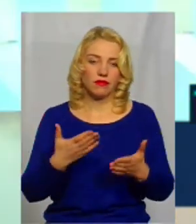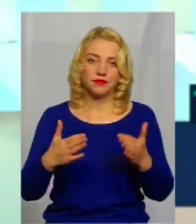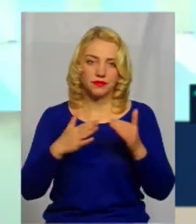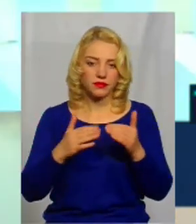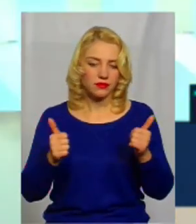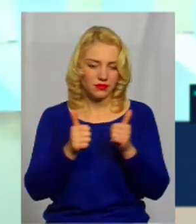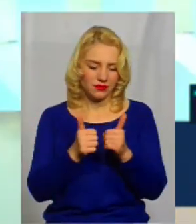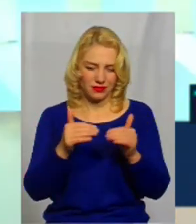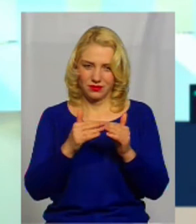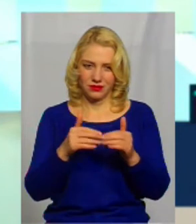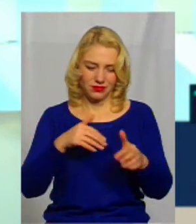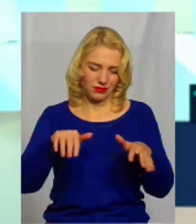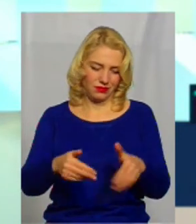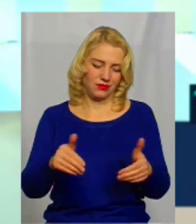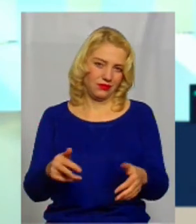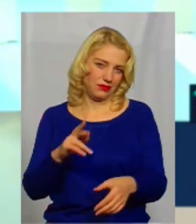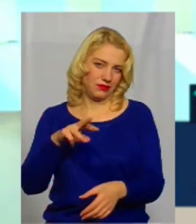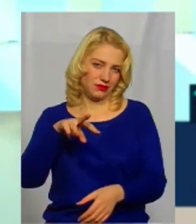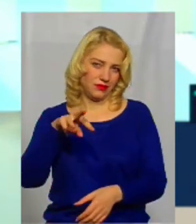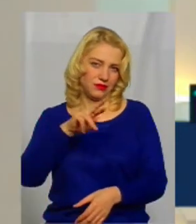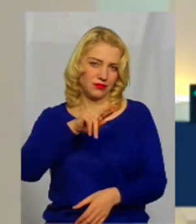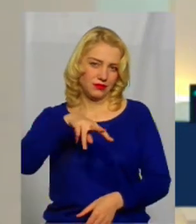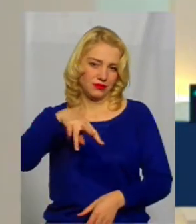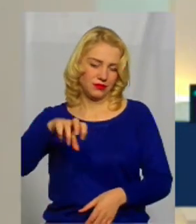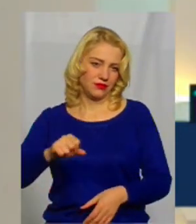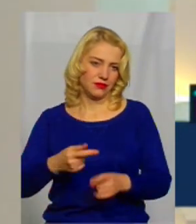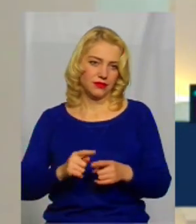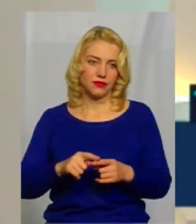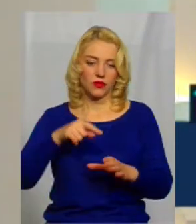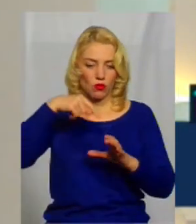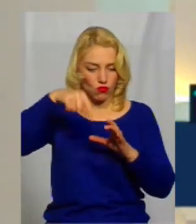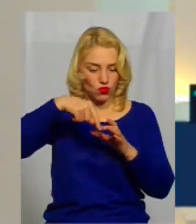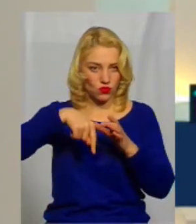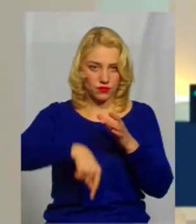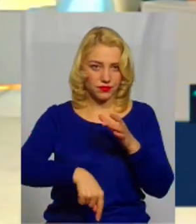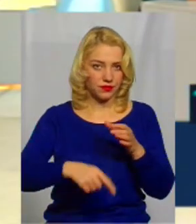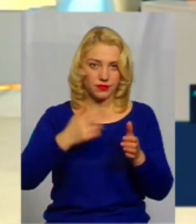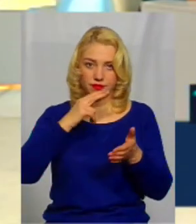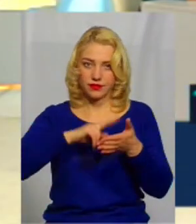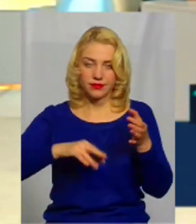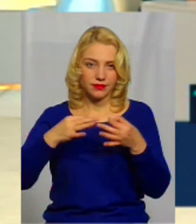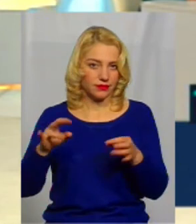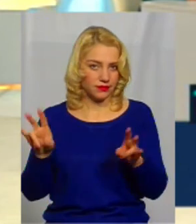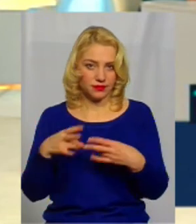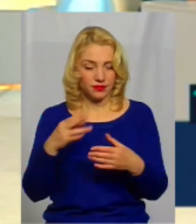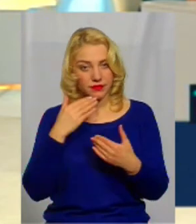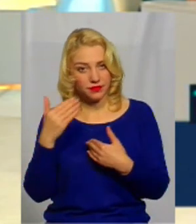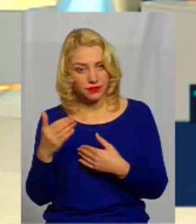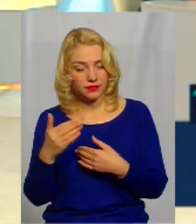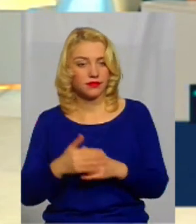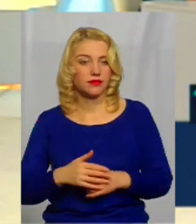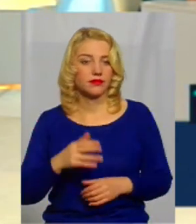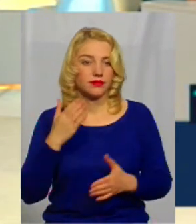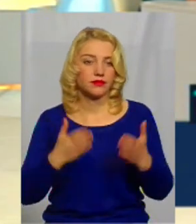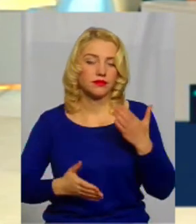біля дому якусь яму викопати, то які питання. Тобто, буріння свертловин не ліцензується? Ну, якщо